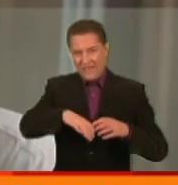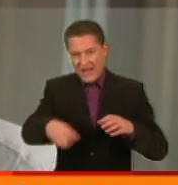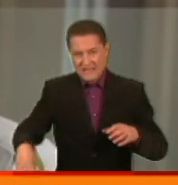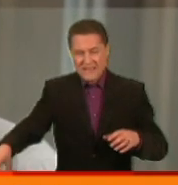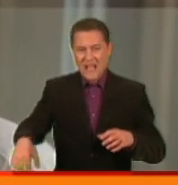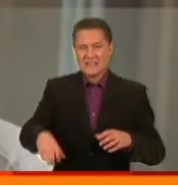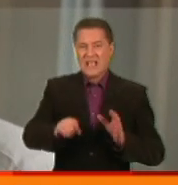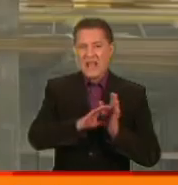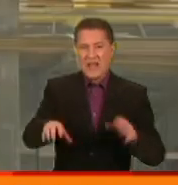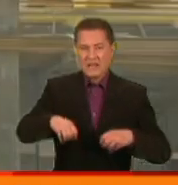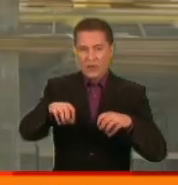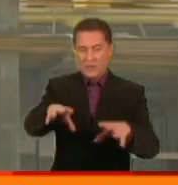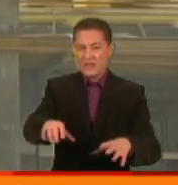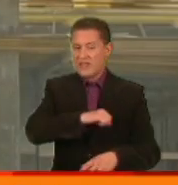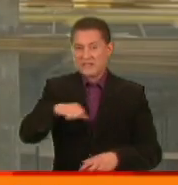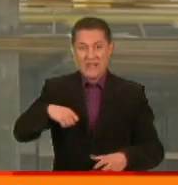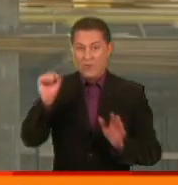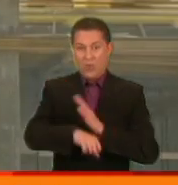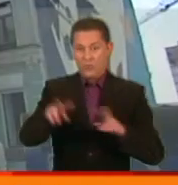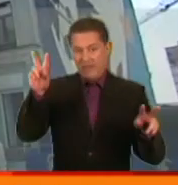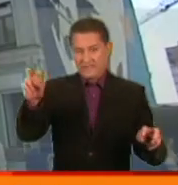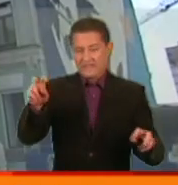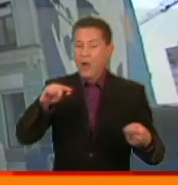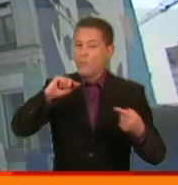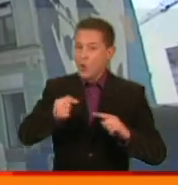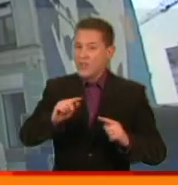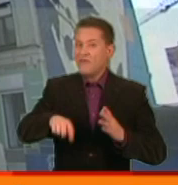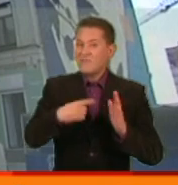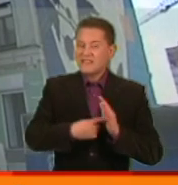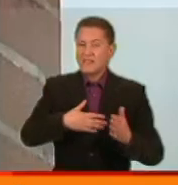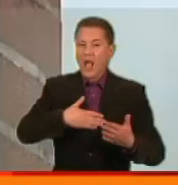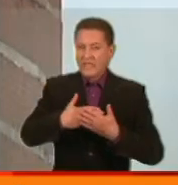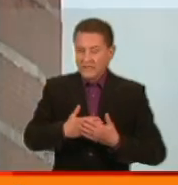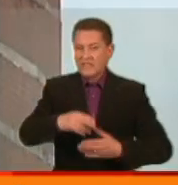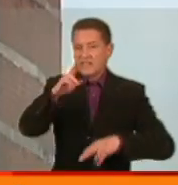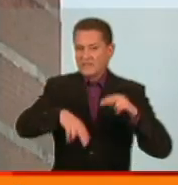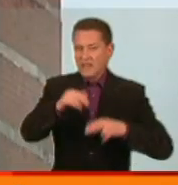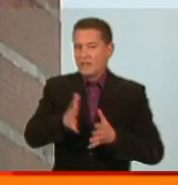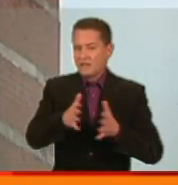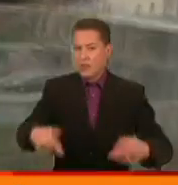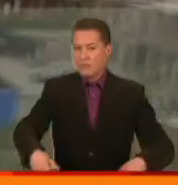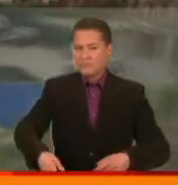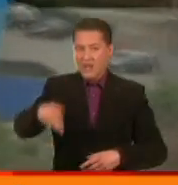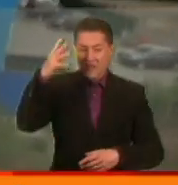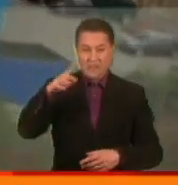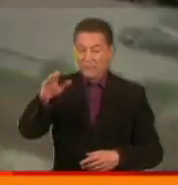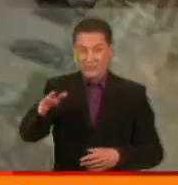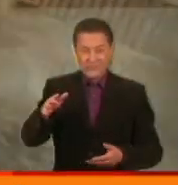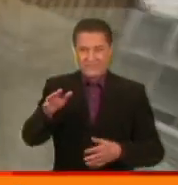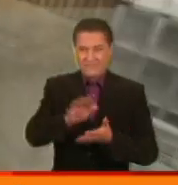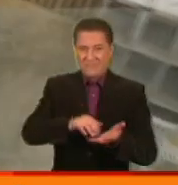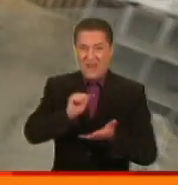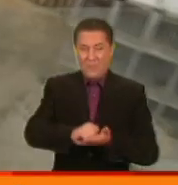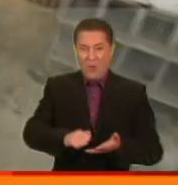жити буде. Просто самоубійство. Проти міські активісти, бо зведення такого гіганта стане ще одним більмом на зовнішньому вигляді